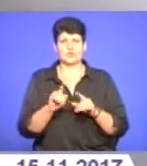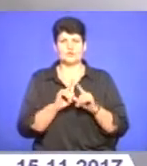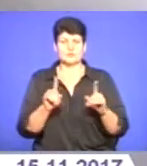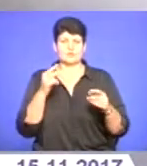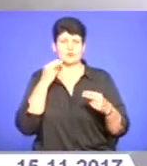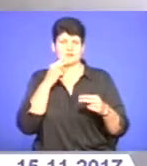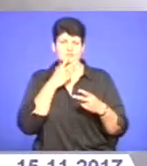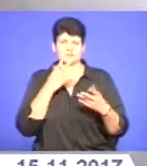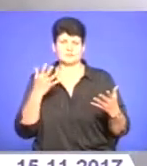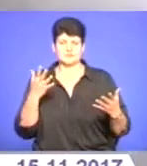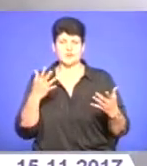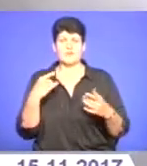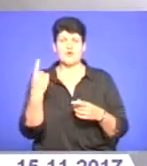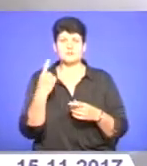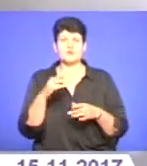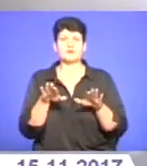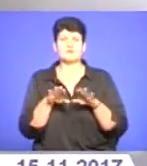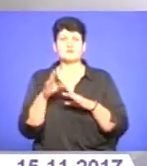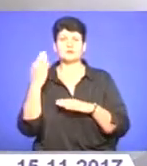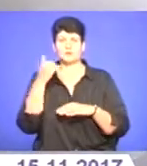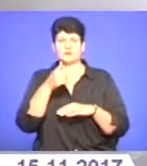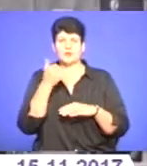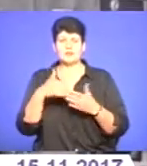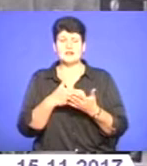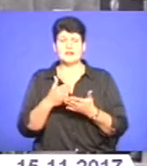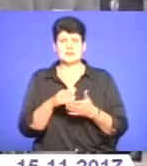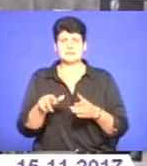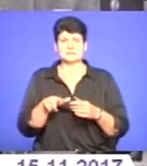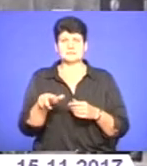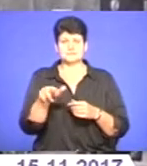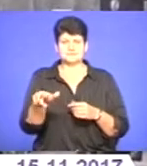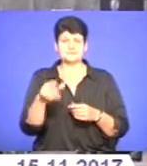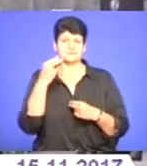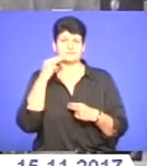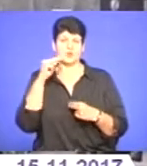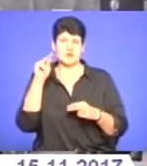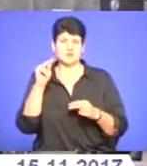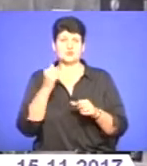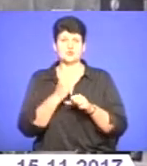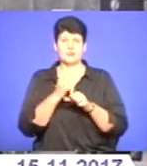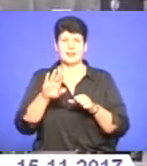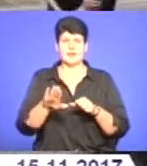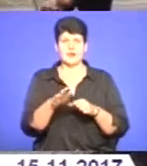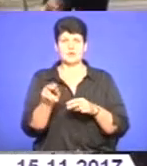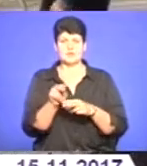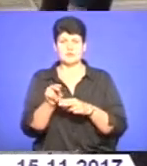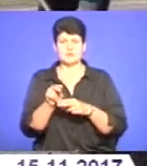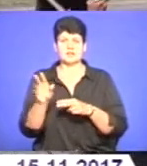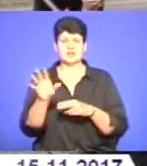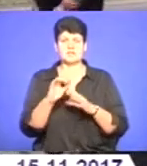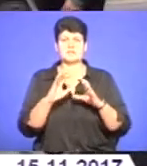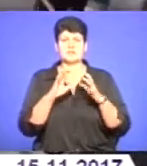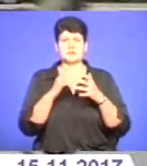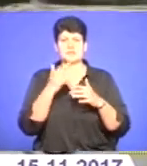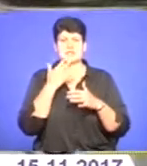В області порівняно з минулим роком якість проїжджої частини покращилась, адже зробили ямковий ремонт на усіх міжнародних і